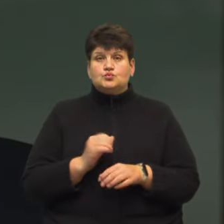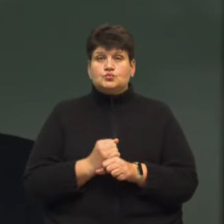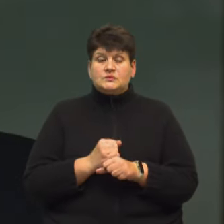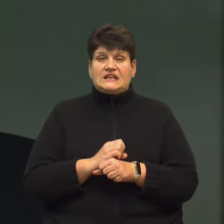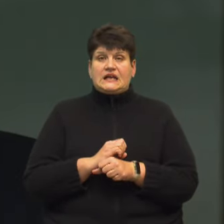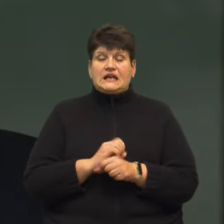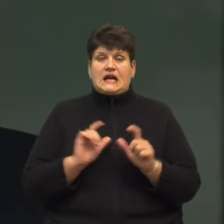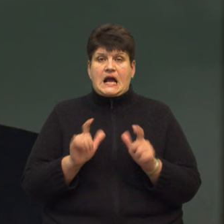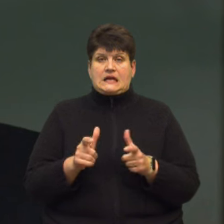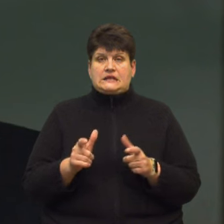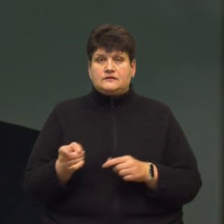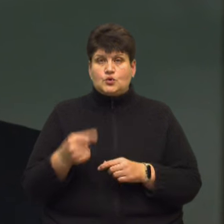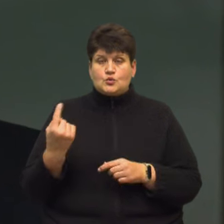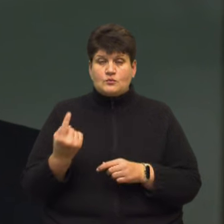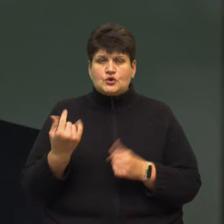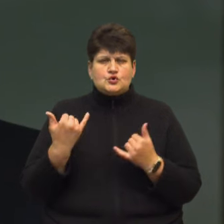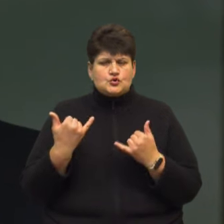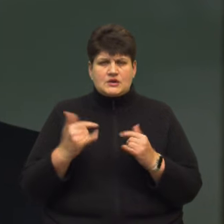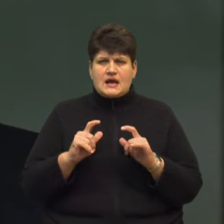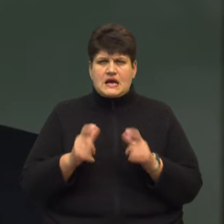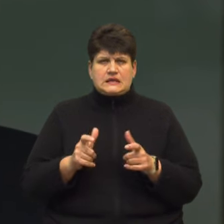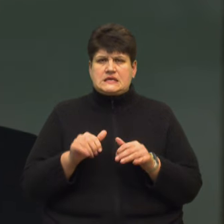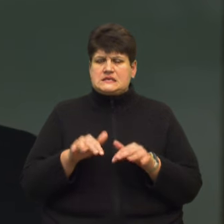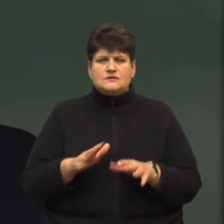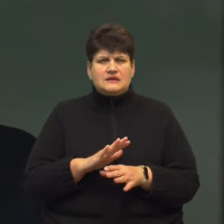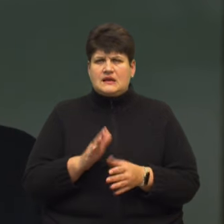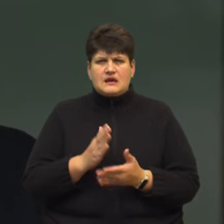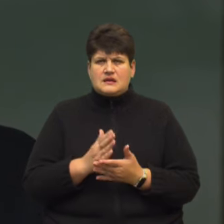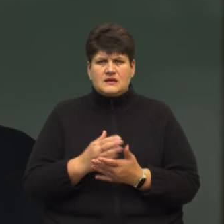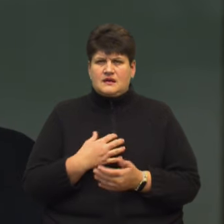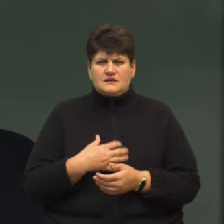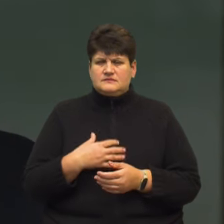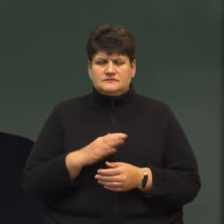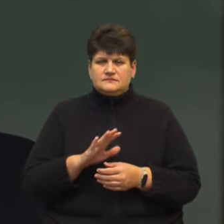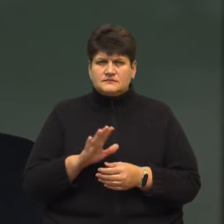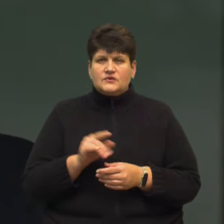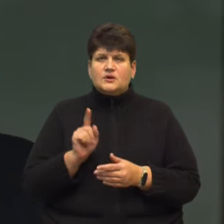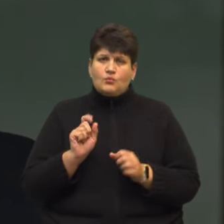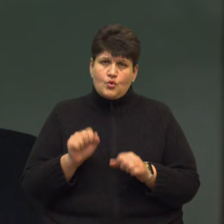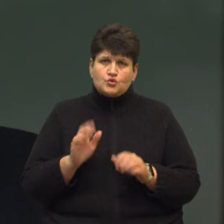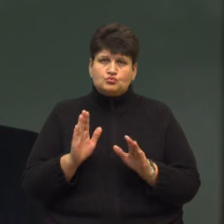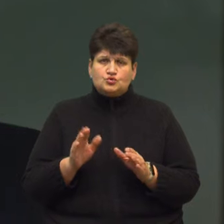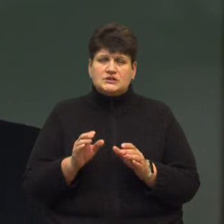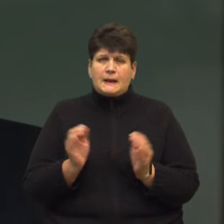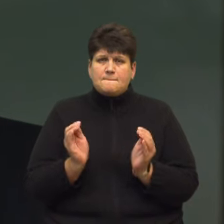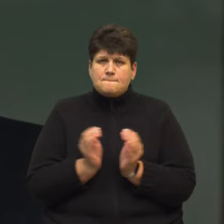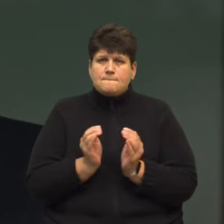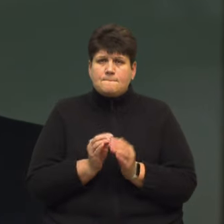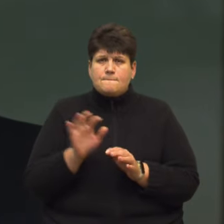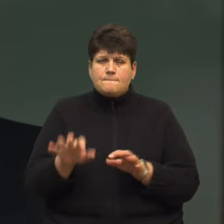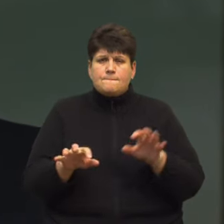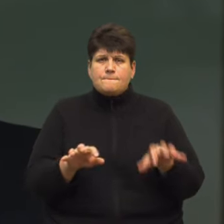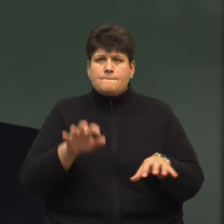сьогодні такі карантинні заходи не є необхідними, вони можуть бути введені локально на тих